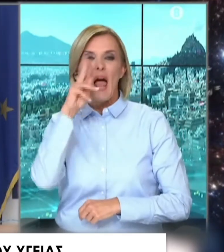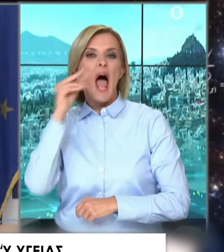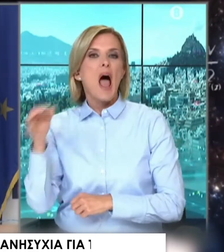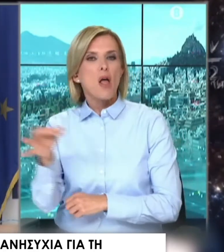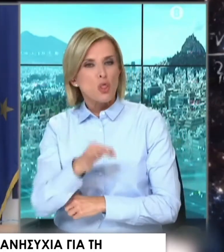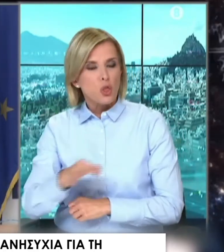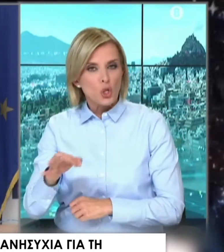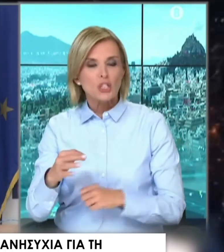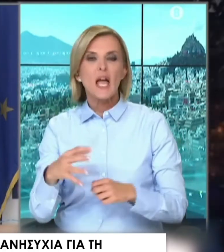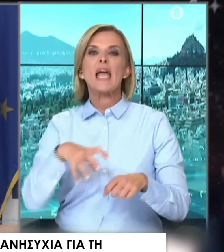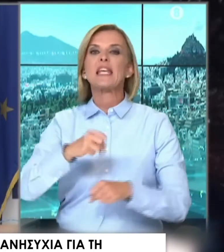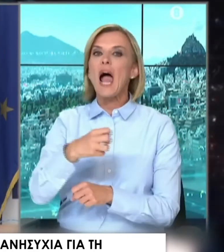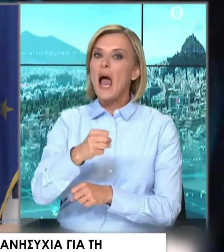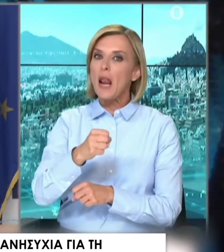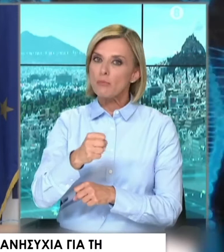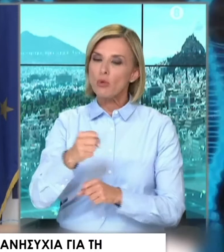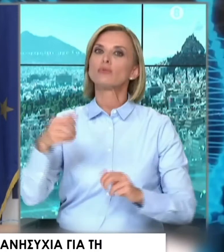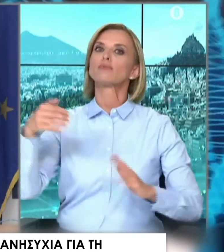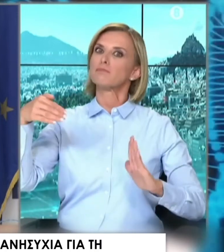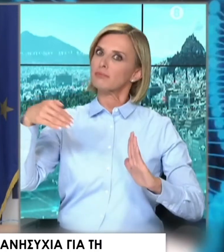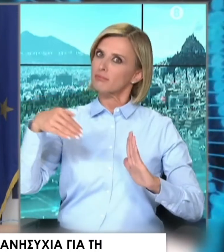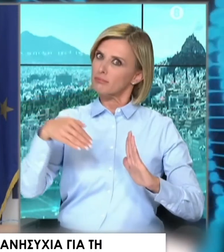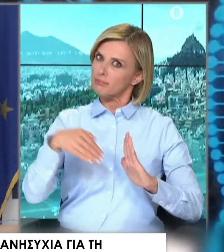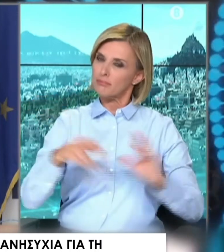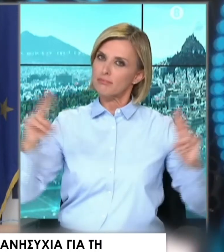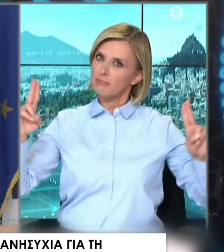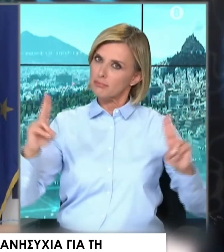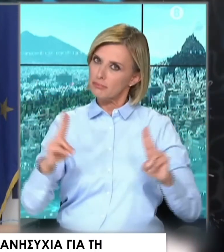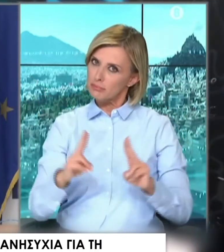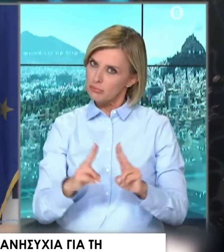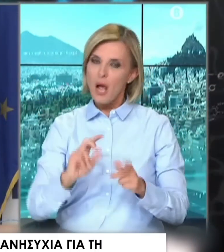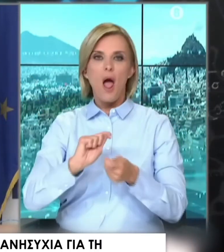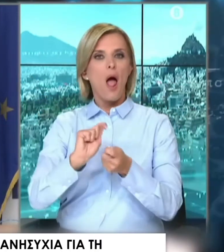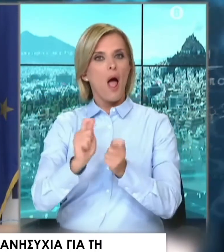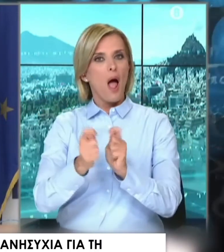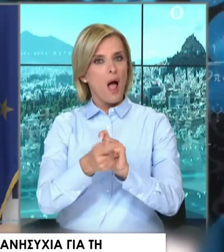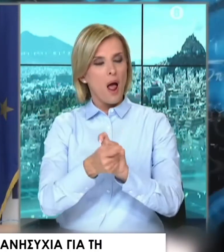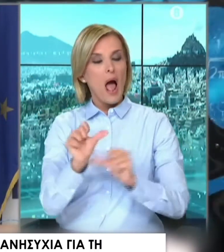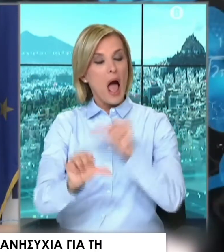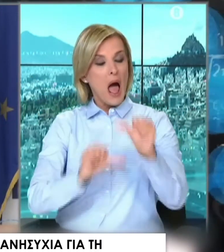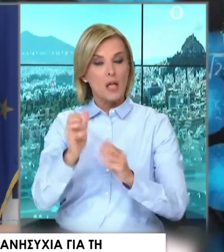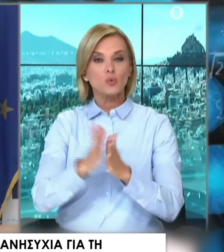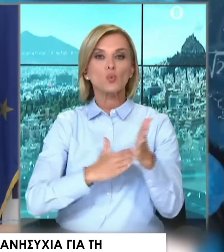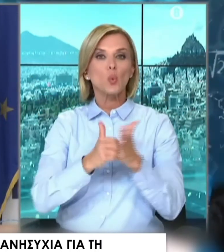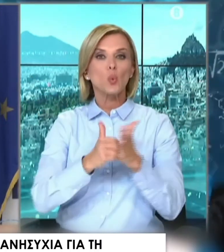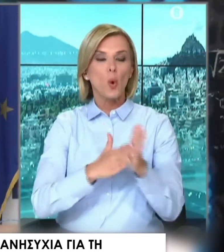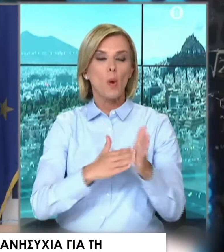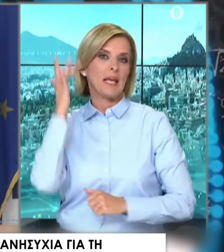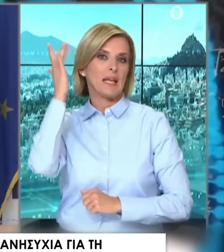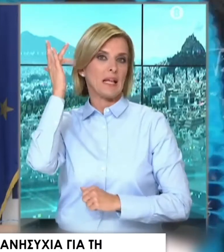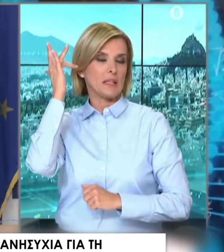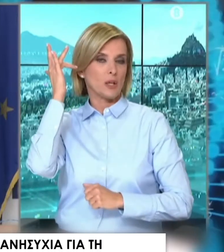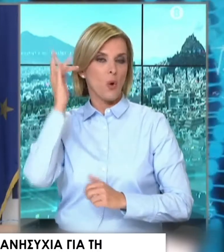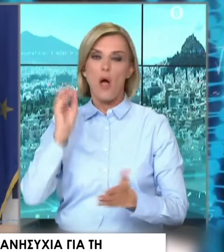πέφτουν επίπεδο και μεταφέρονται στο κίτρινο επίπεδο, στο επίπεδο 2 δηλαδή από το πρωτοκαλί. Και επίσης άλλες 8